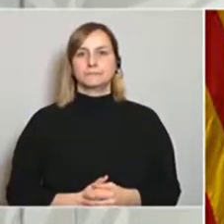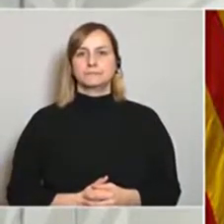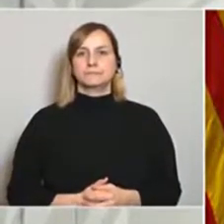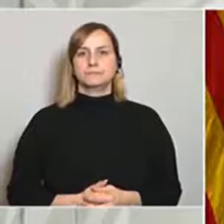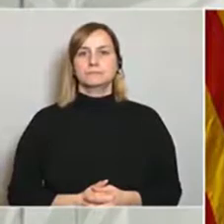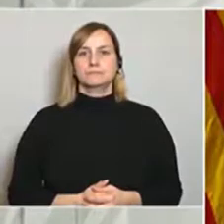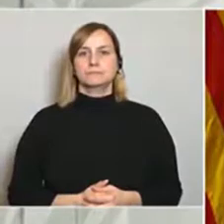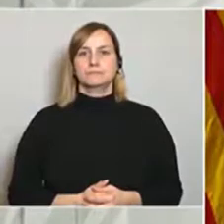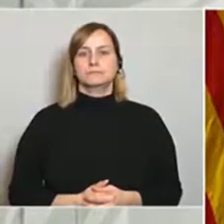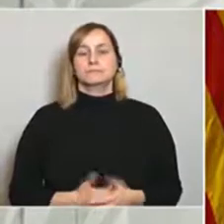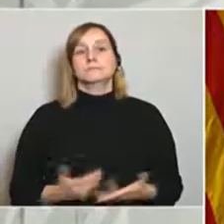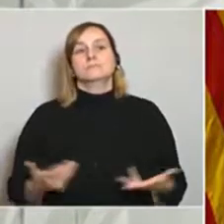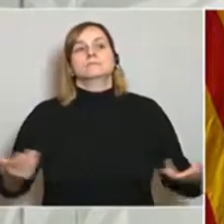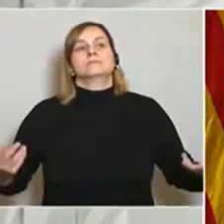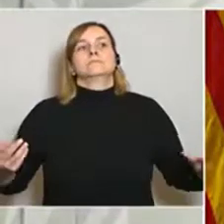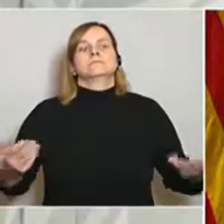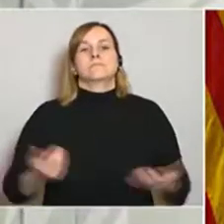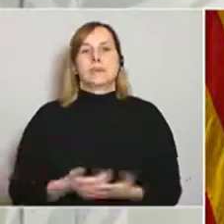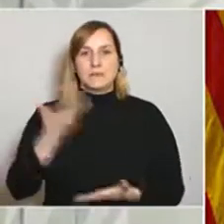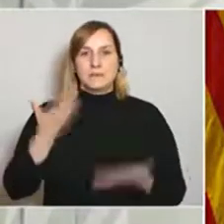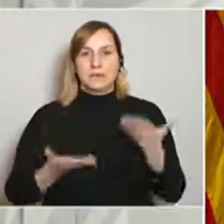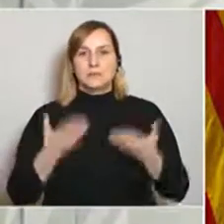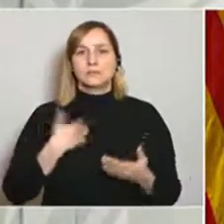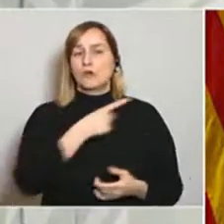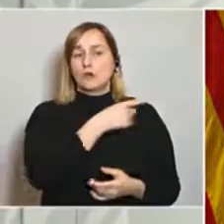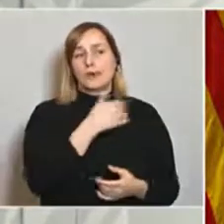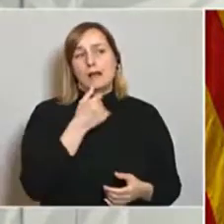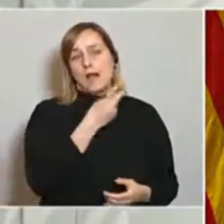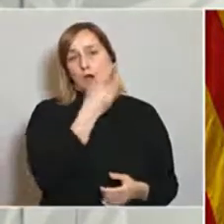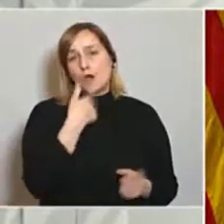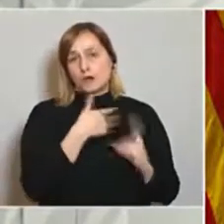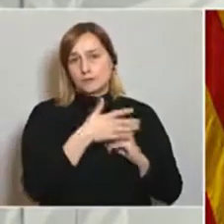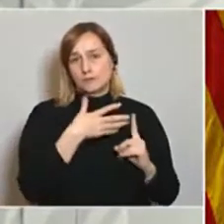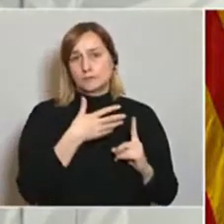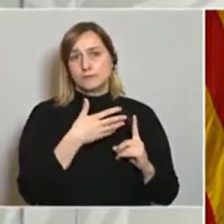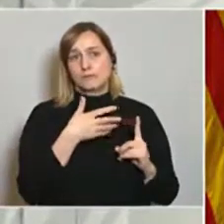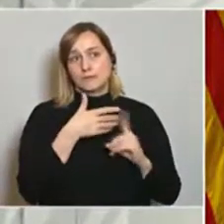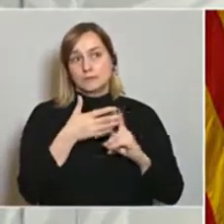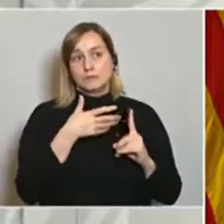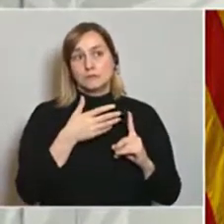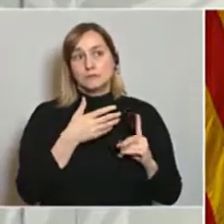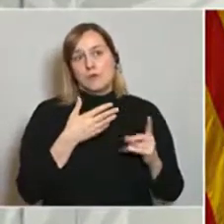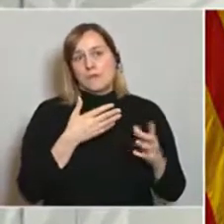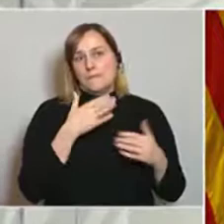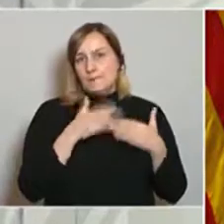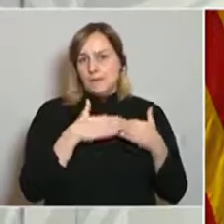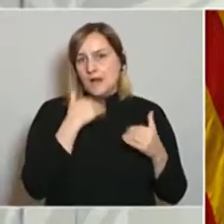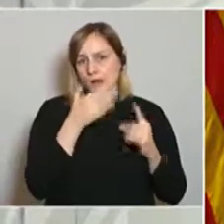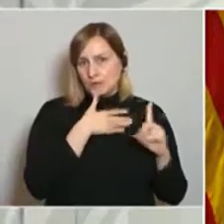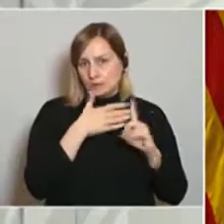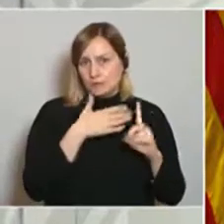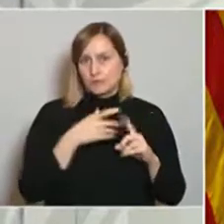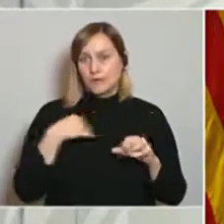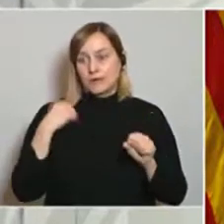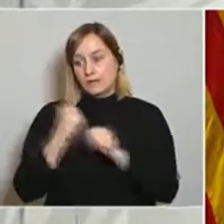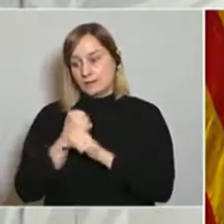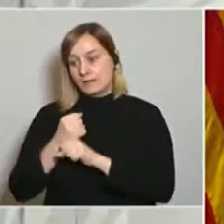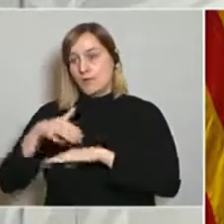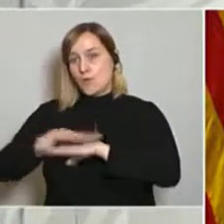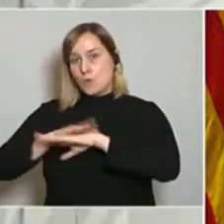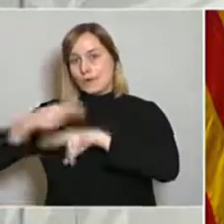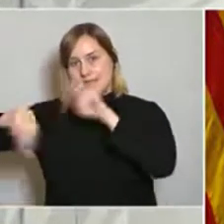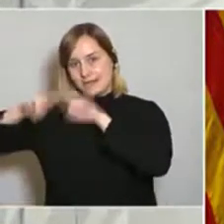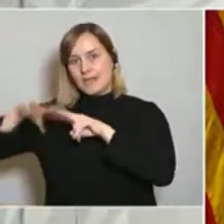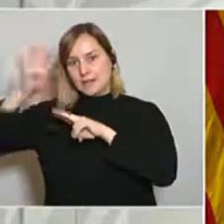em faig una valoració que han fet una rectificació acostant-se a la proposta i al treball que s'havia fet des del Govern de la Generalitat de